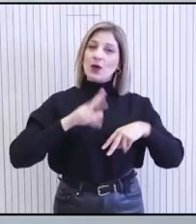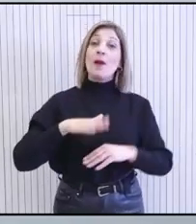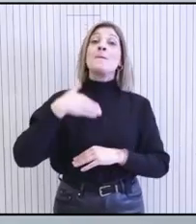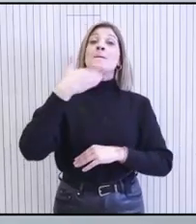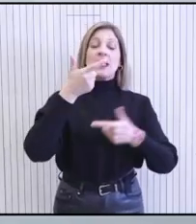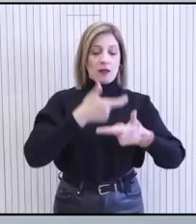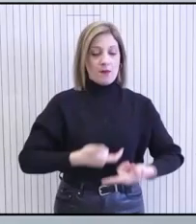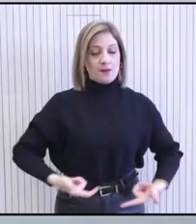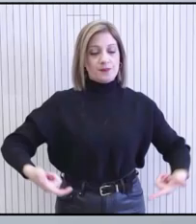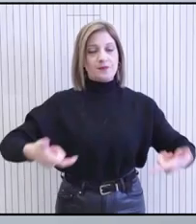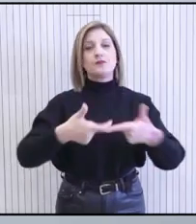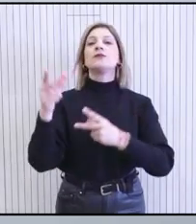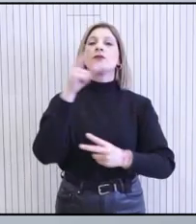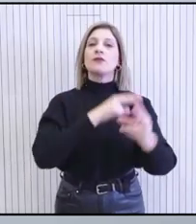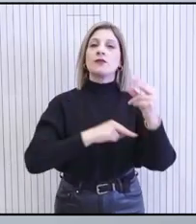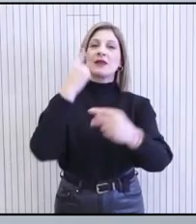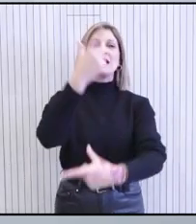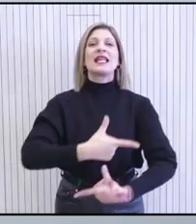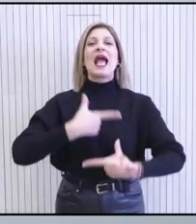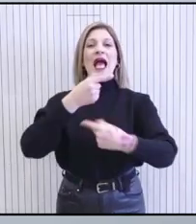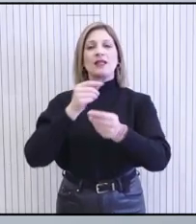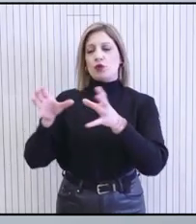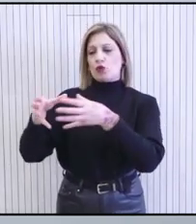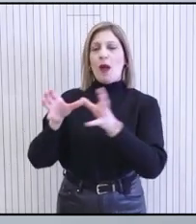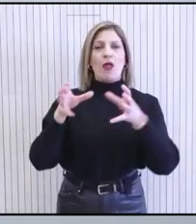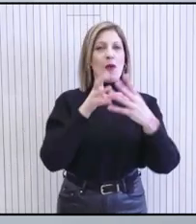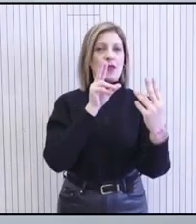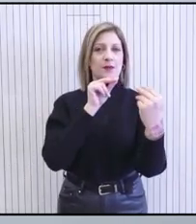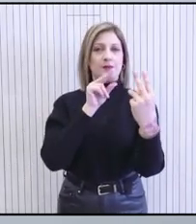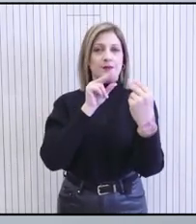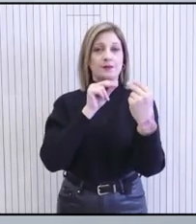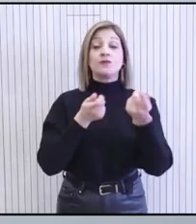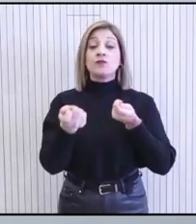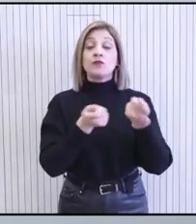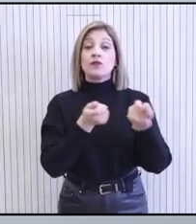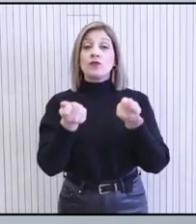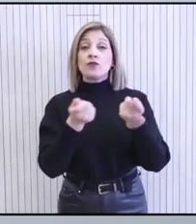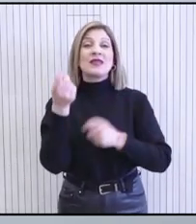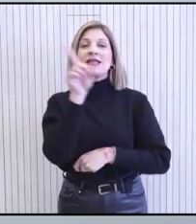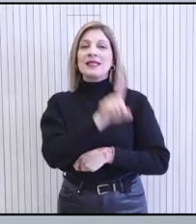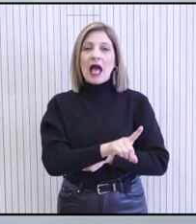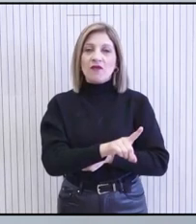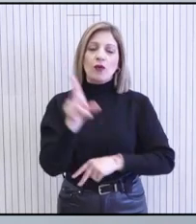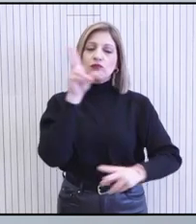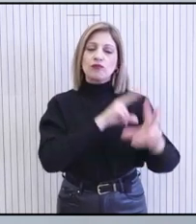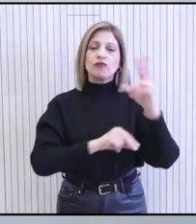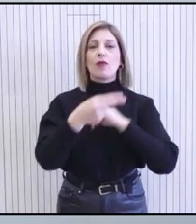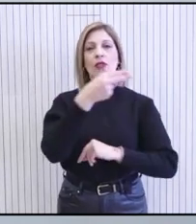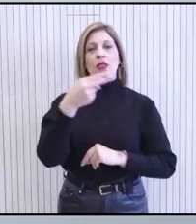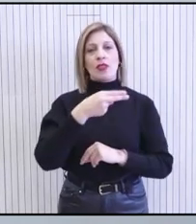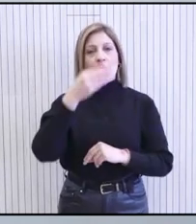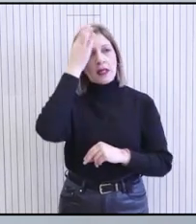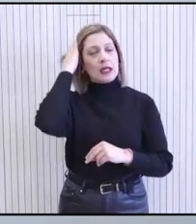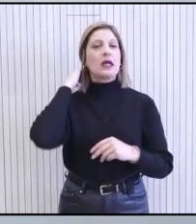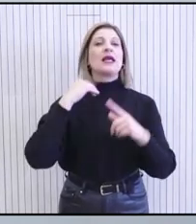η ολομέλεια της Συνόδου ανάμεσα στις αντιπροσωπίες των δύο κυβερνήσεων. Τη διακυβερνητική σύνοδο αναμένεται να απασχολήσουν ανάμεσα σε άλλα το